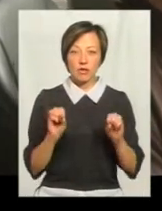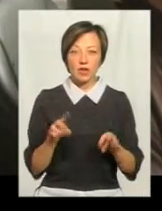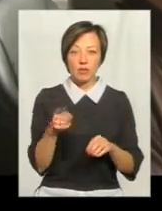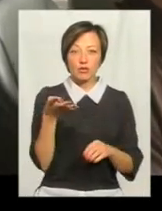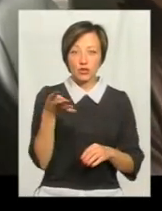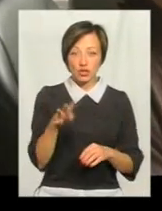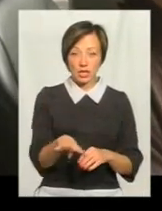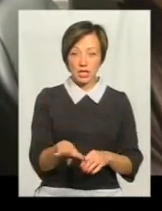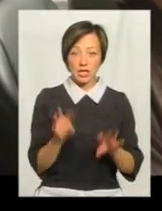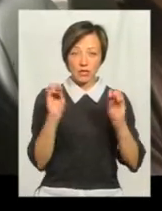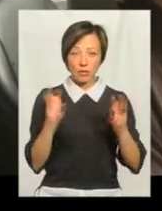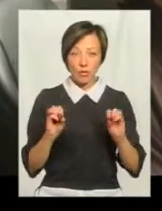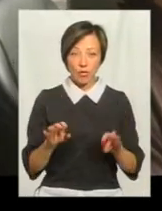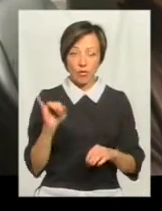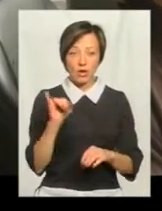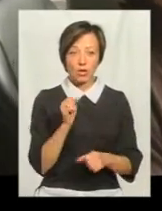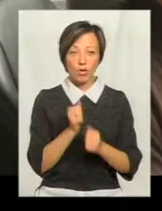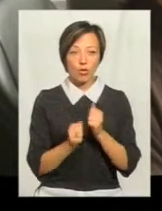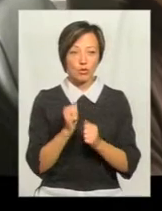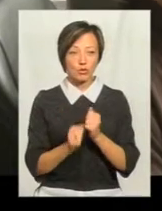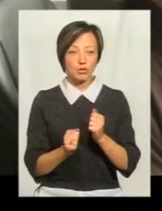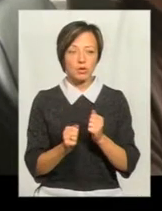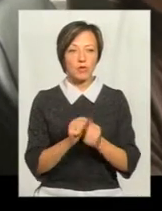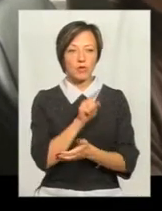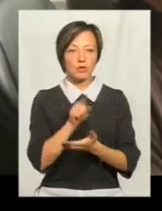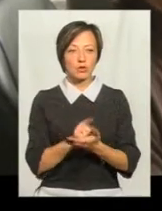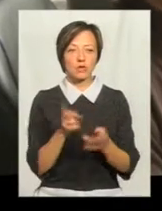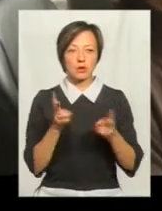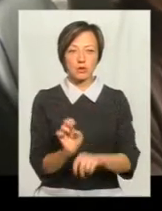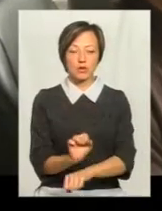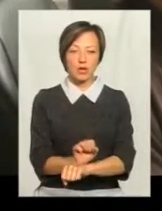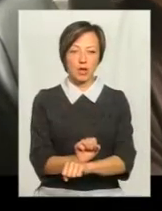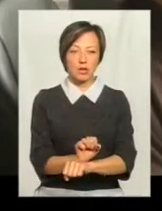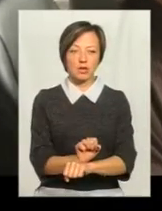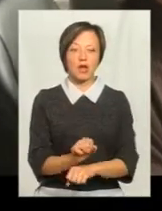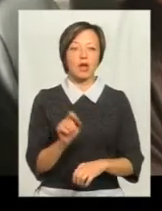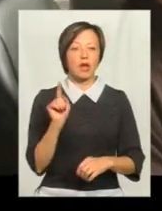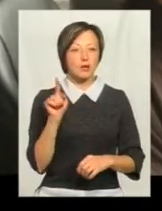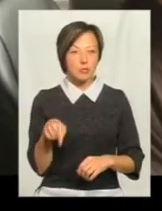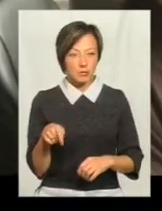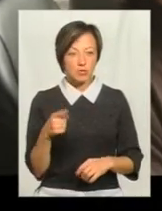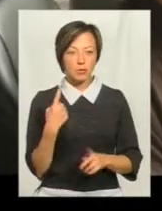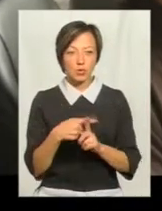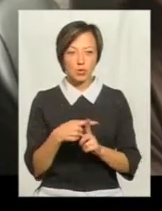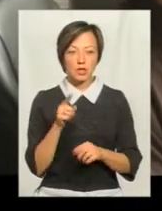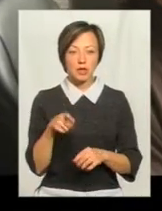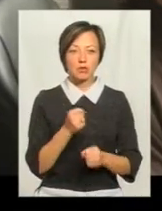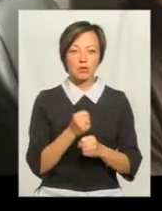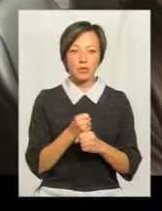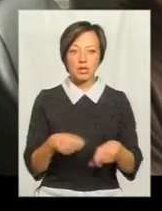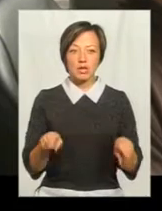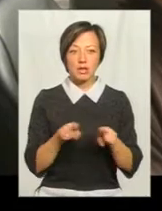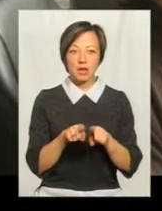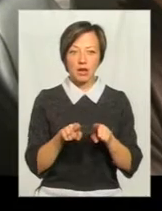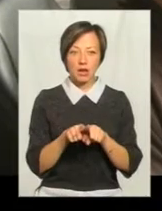Там 4 світлофора і на кожному світлофорі обов'язково треба стояти. Мало того, там зроблена така